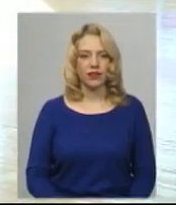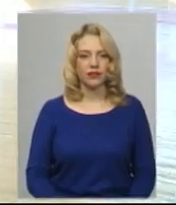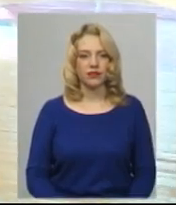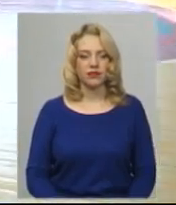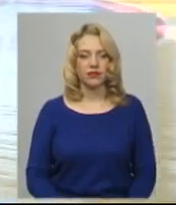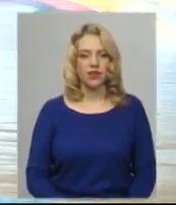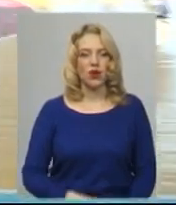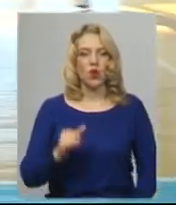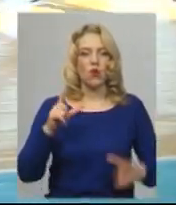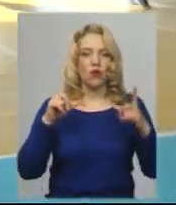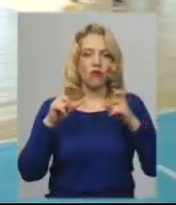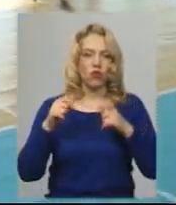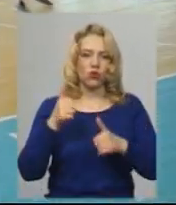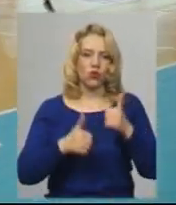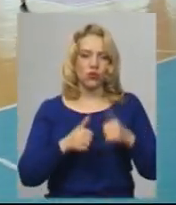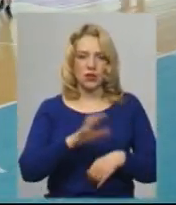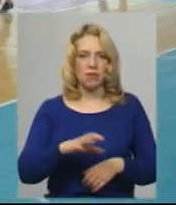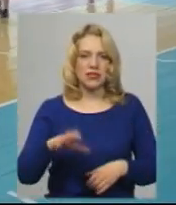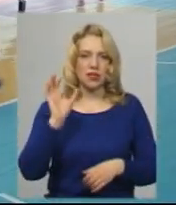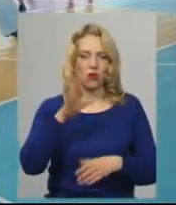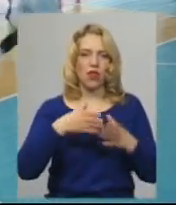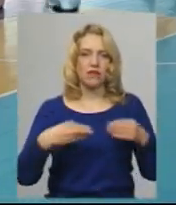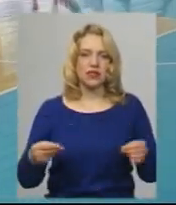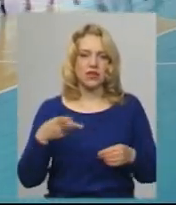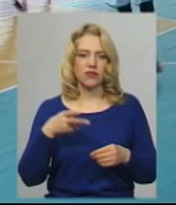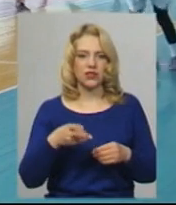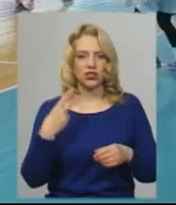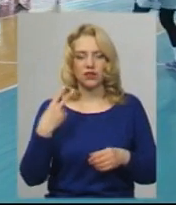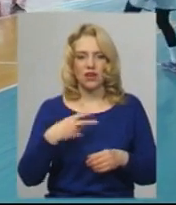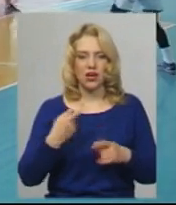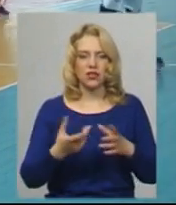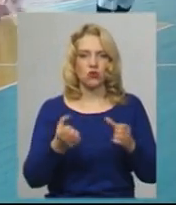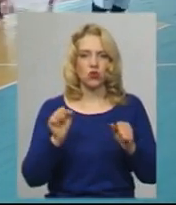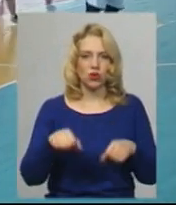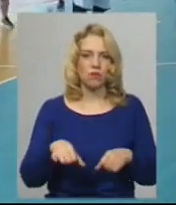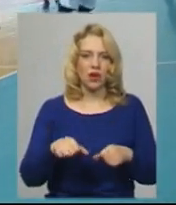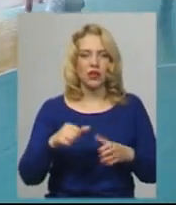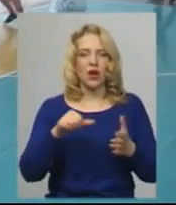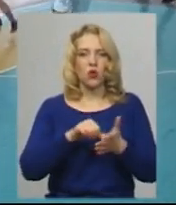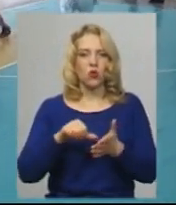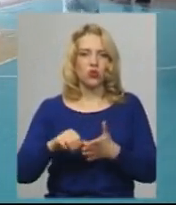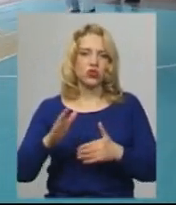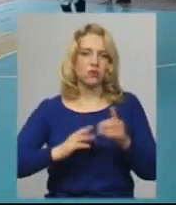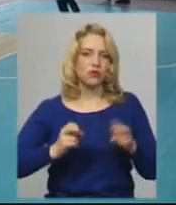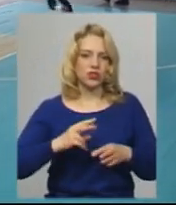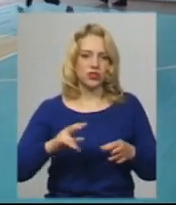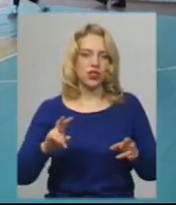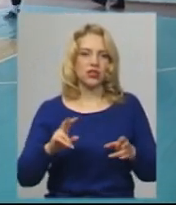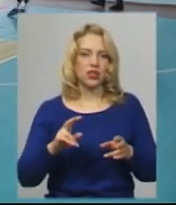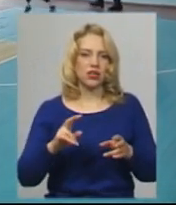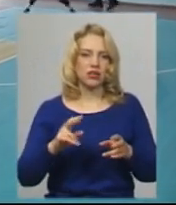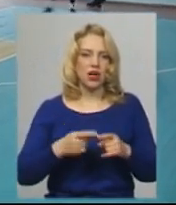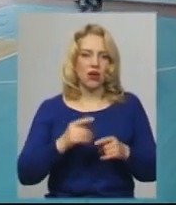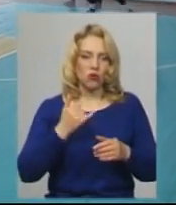У фотоконкурсі «Баскетбольна весна-2020» можуть брати участь гравці професійних баскетбольних клубів. В нашій області є одна жіноча